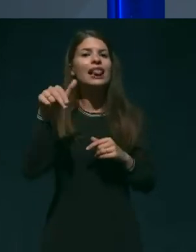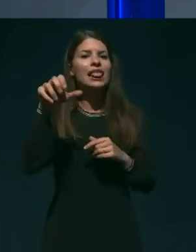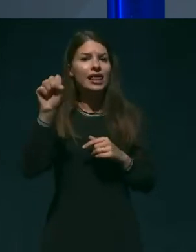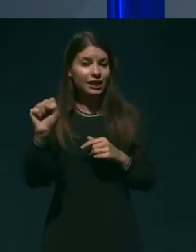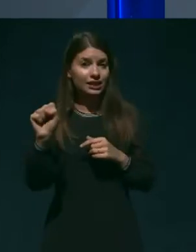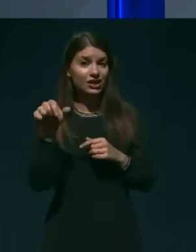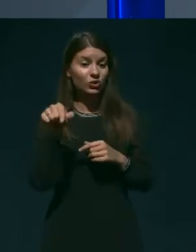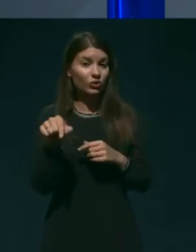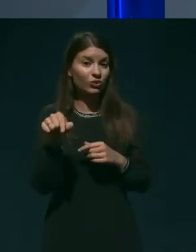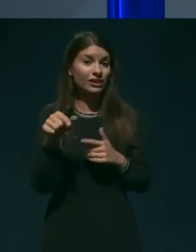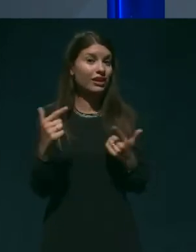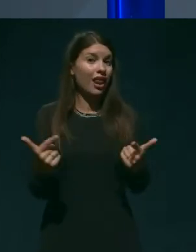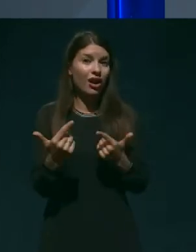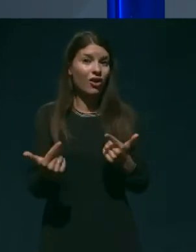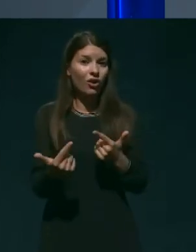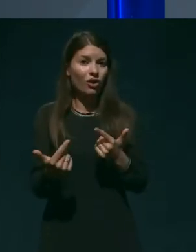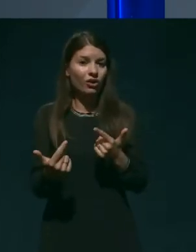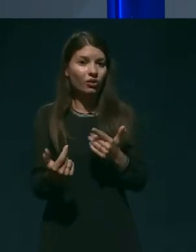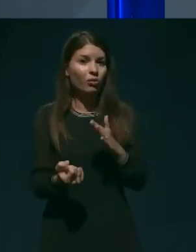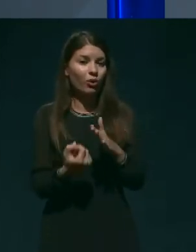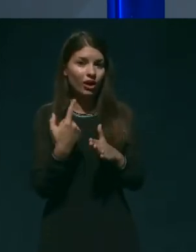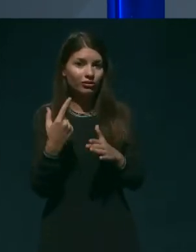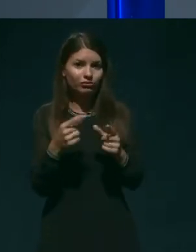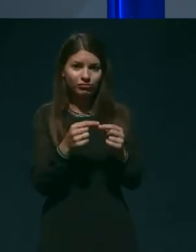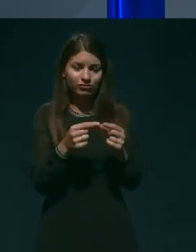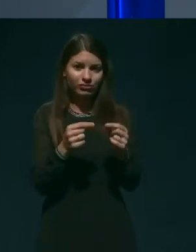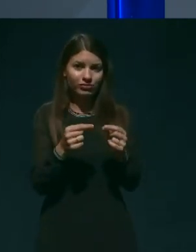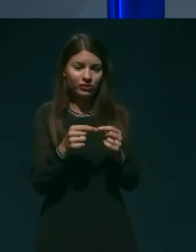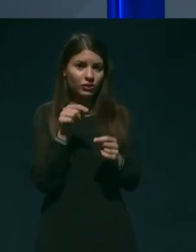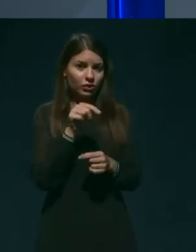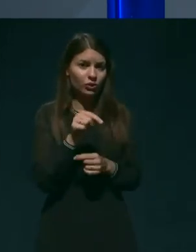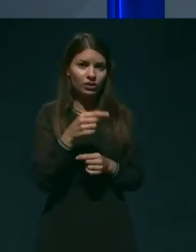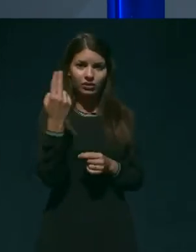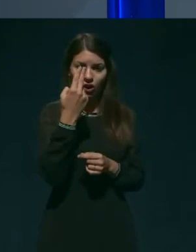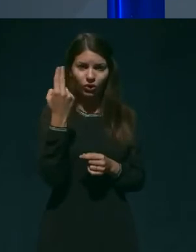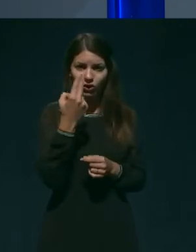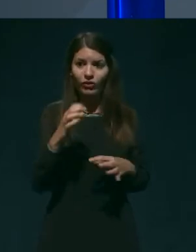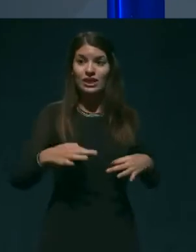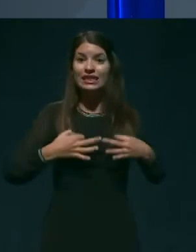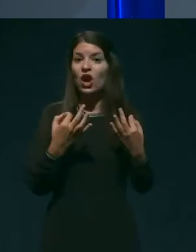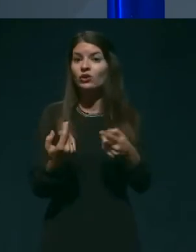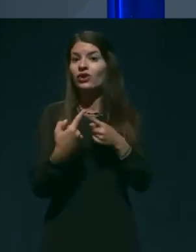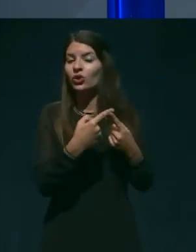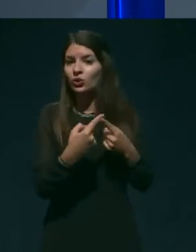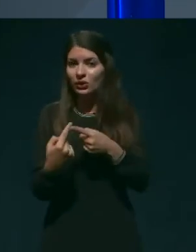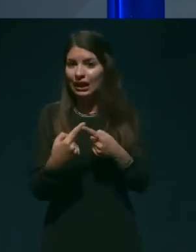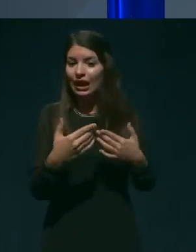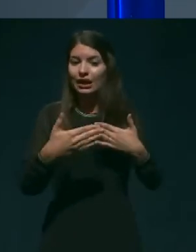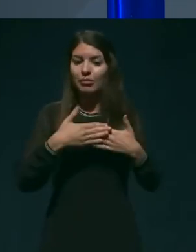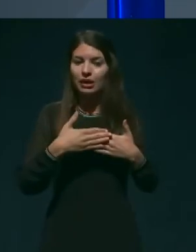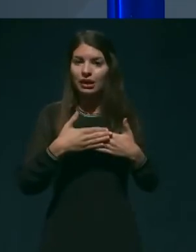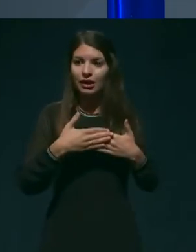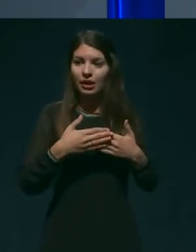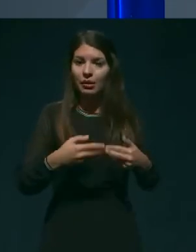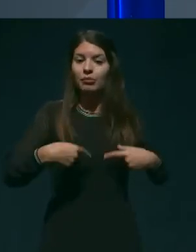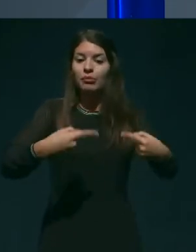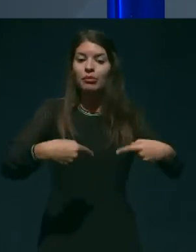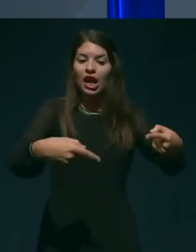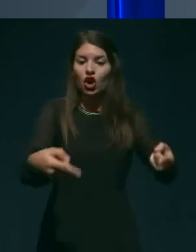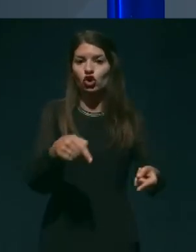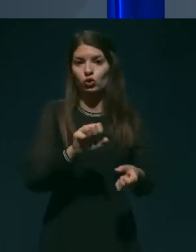s tvorbo aerosola. To je prav gotovo zdravstveno tveganje pri prenosu tega virusa.